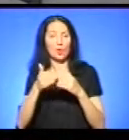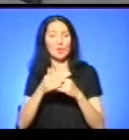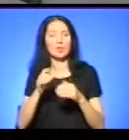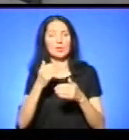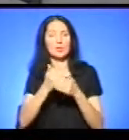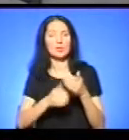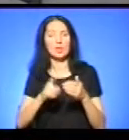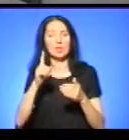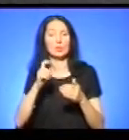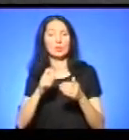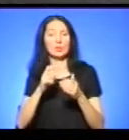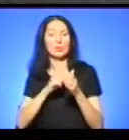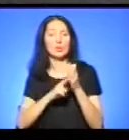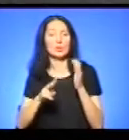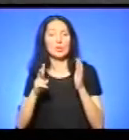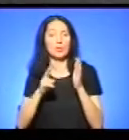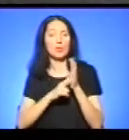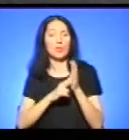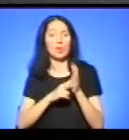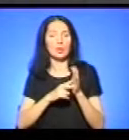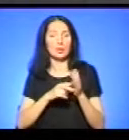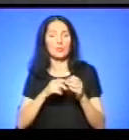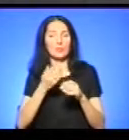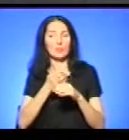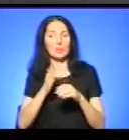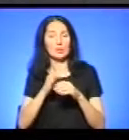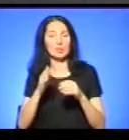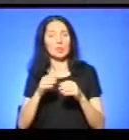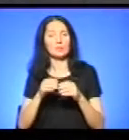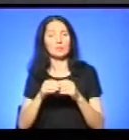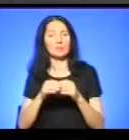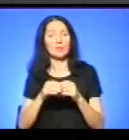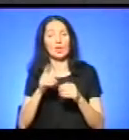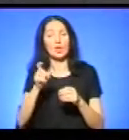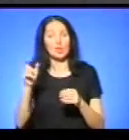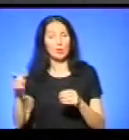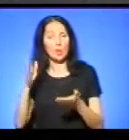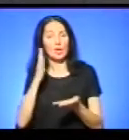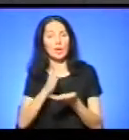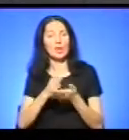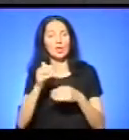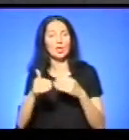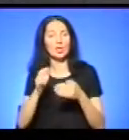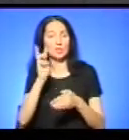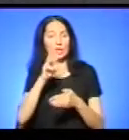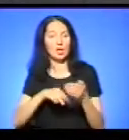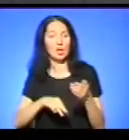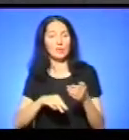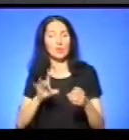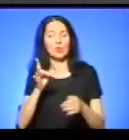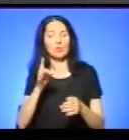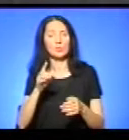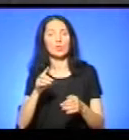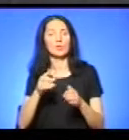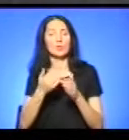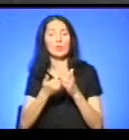Просто там примітка 1, то 77, кодису про дмінь правопорушення, на громадян накладаються штрафи в розмірі від